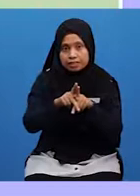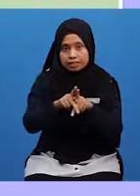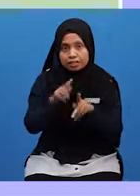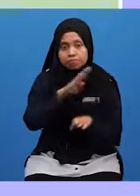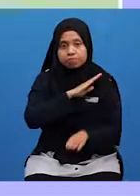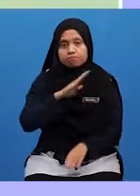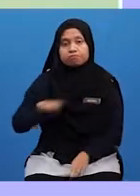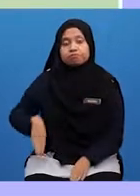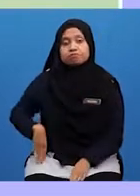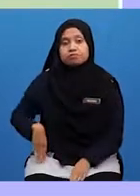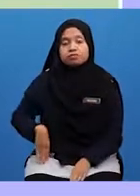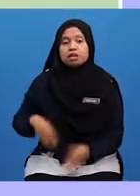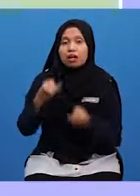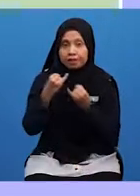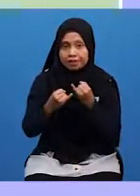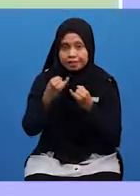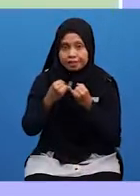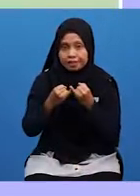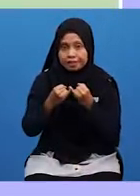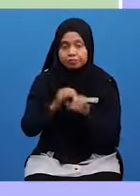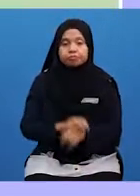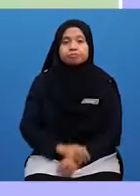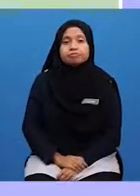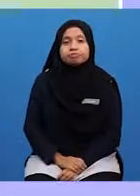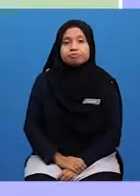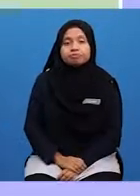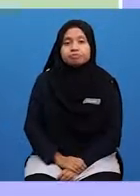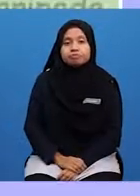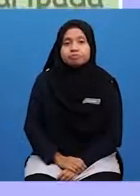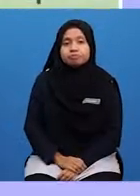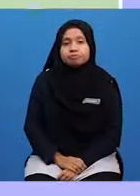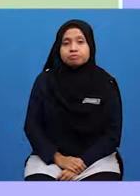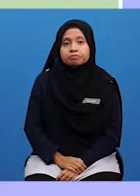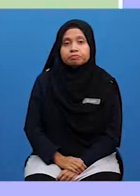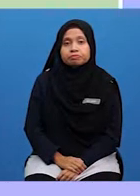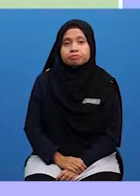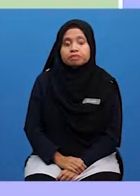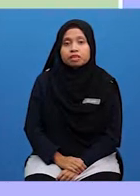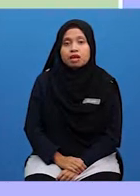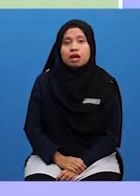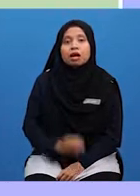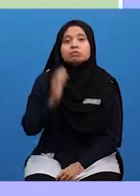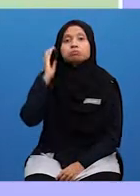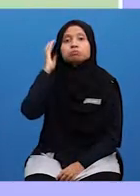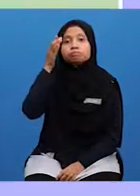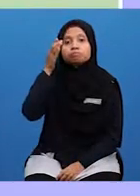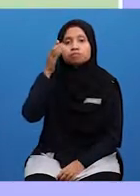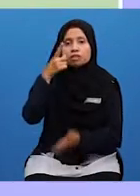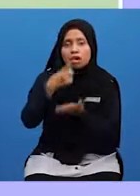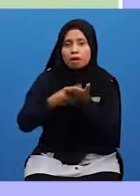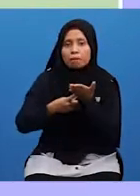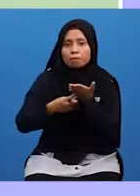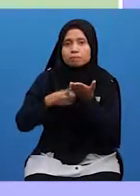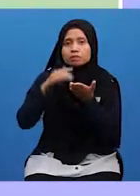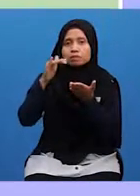Dan yang terakhir, objektif yang keempat Murid-murid dapat mencadangkan